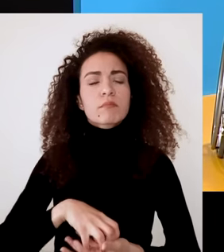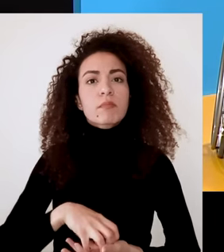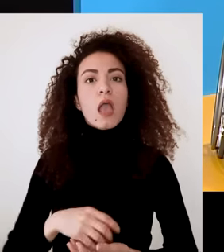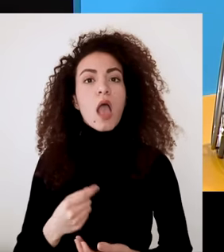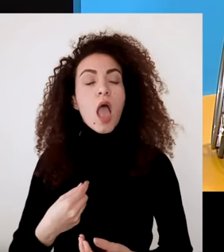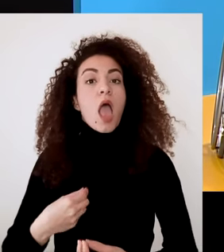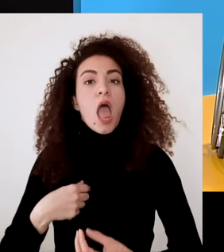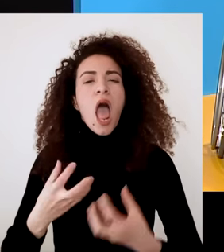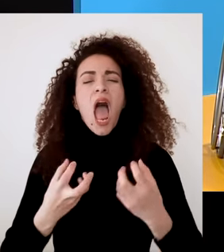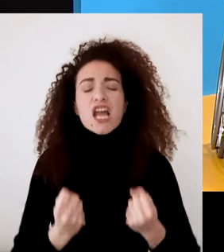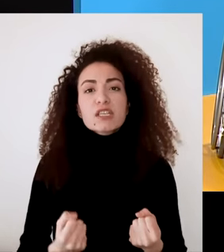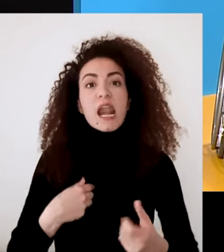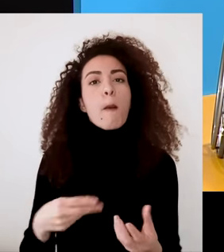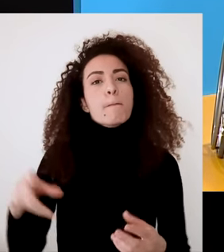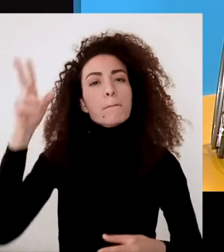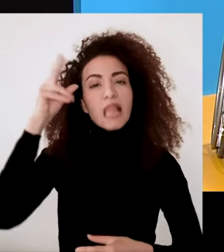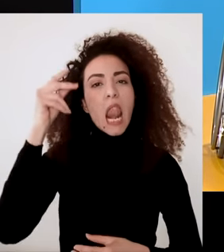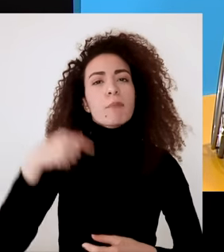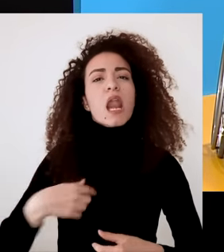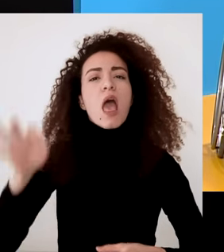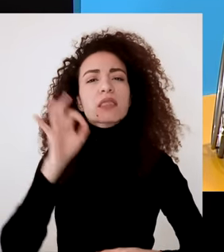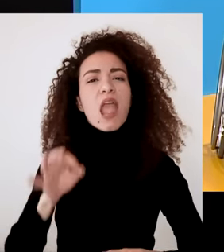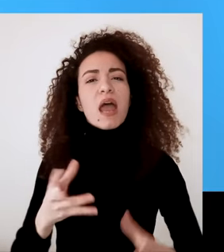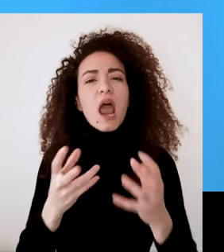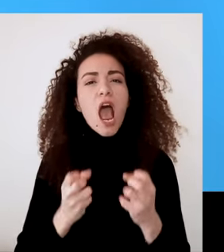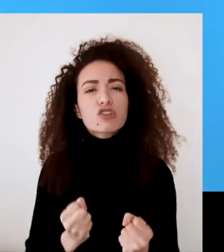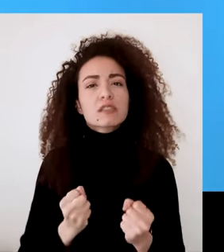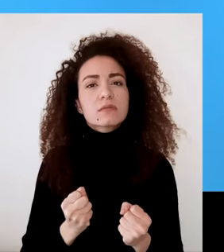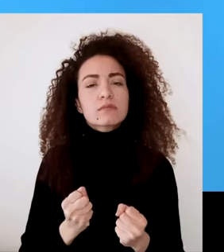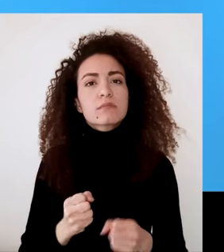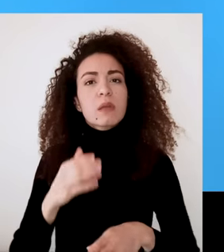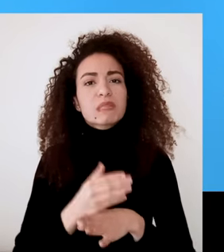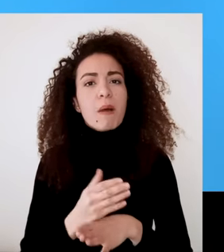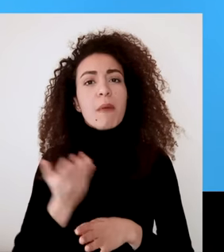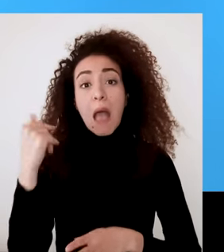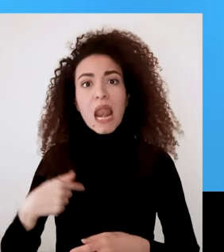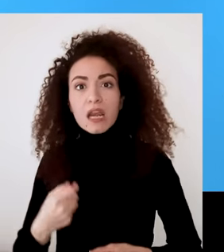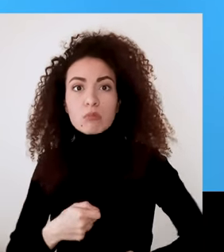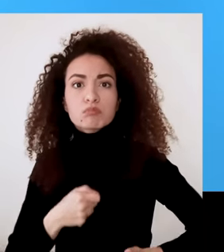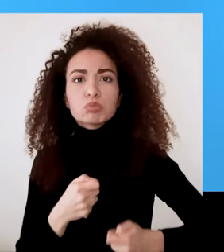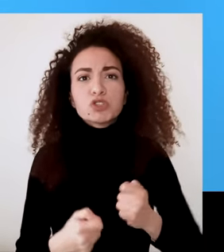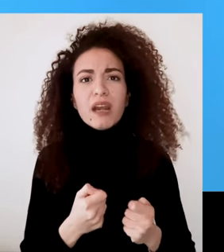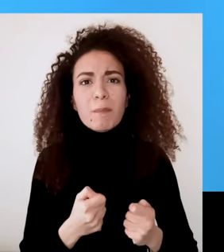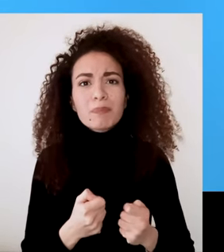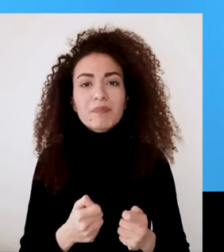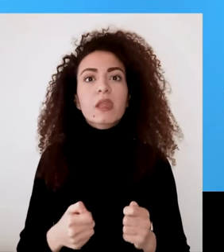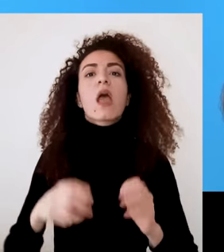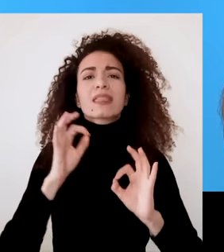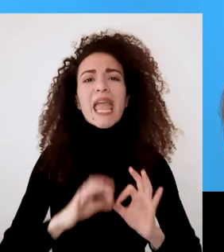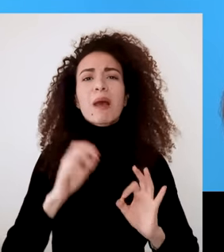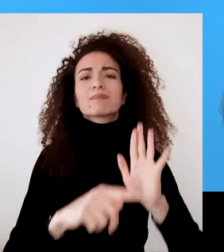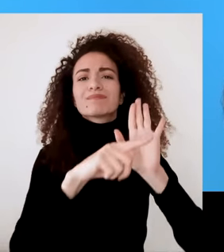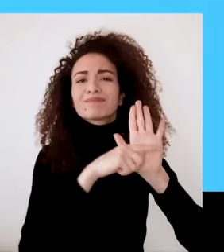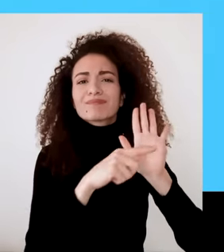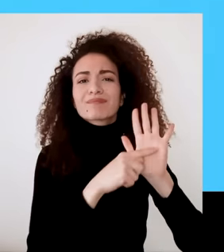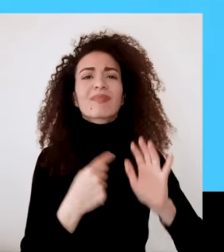الحيوان اتعلم أنه يتصرف وكأنه عاجز بحالة معينة بعد ما كان يختبر البعض من عدم الإدراء على تجنب الوضع